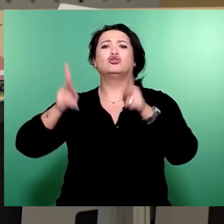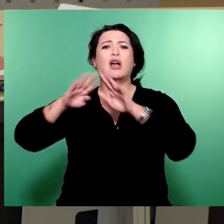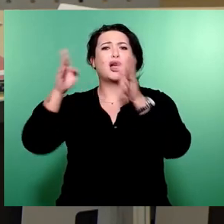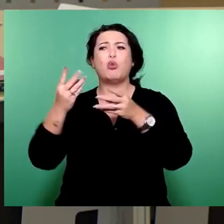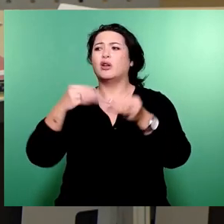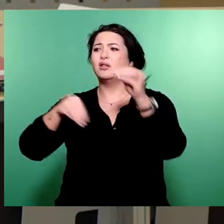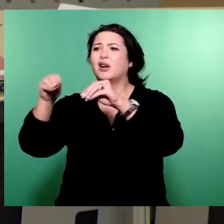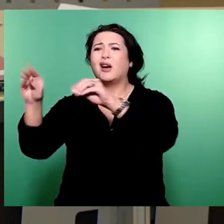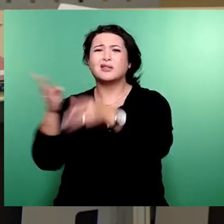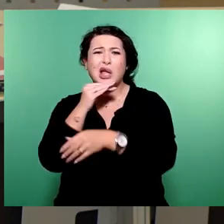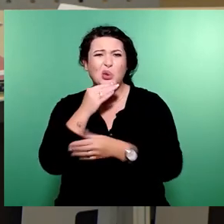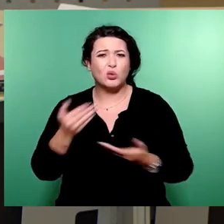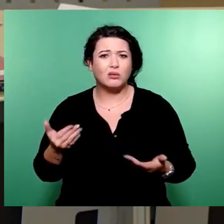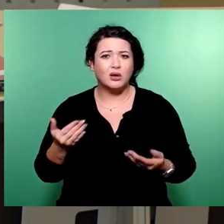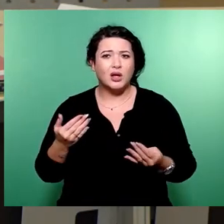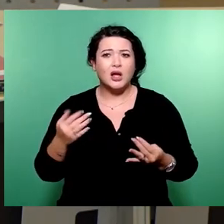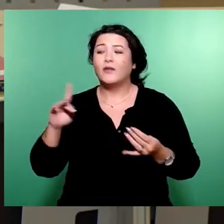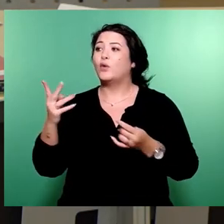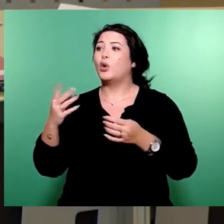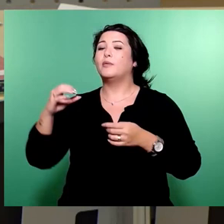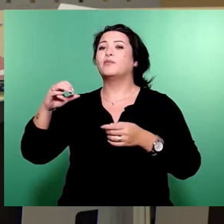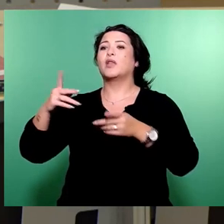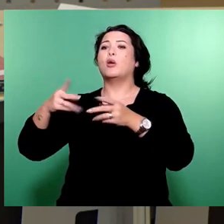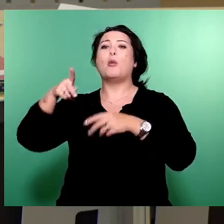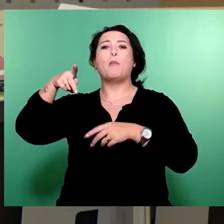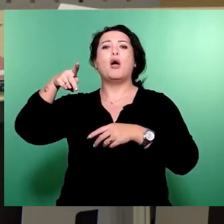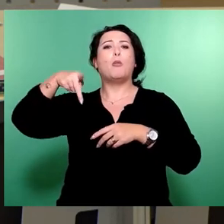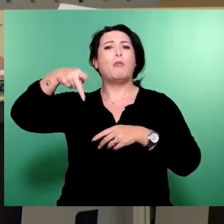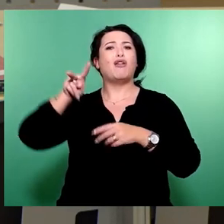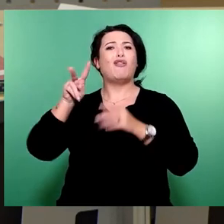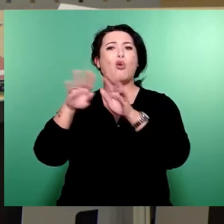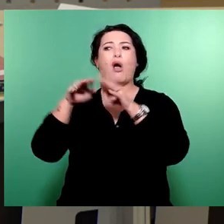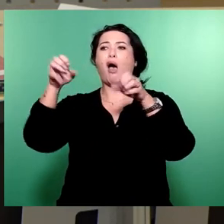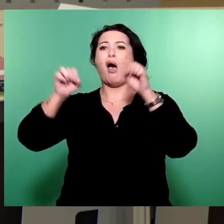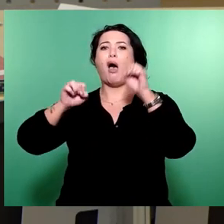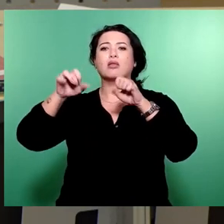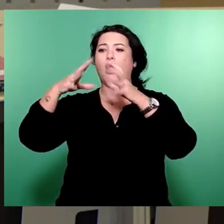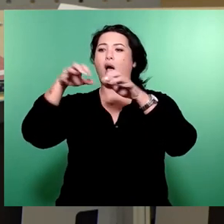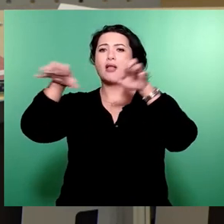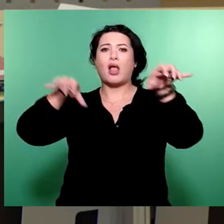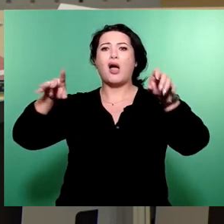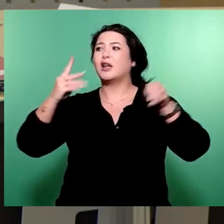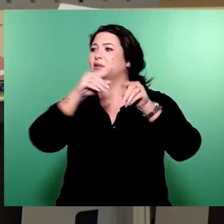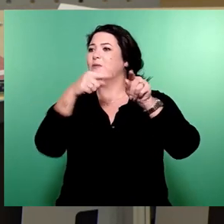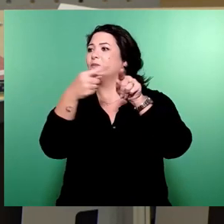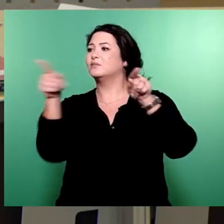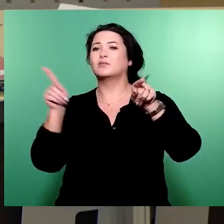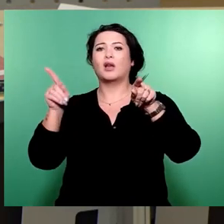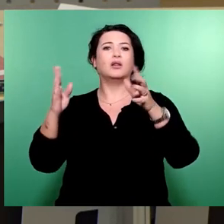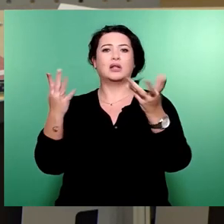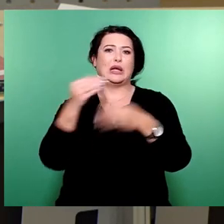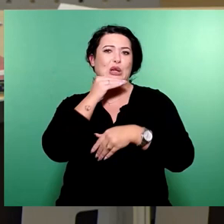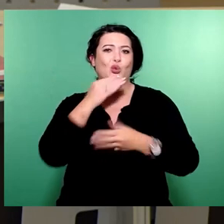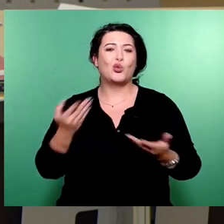950.000 Euro für PV-Anlagen sind unnötig. Bei wirtschaftlicher Betrachtung müsste die Stadt die ohnehin in ihren Bauetats